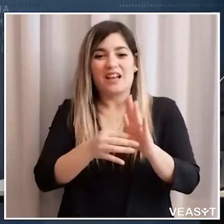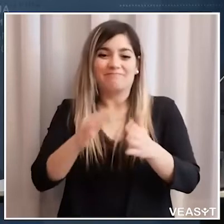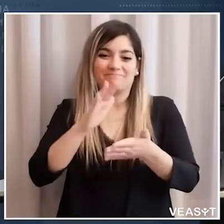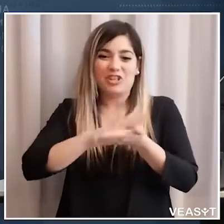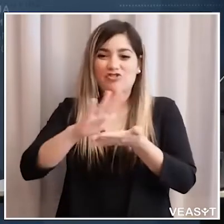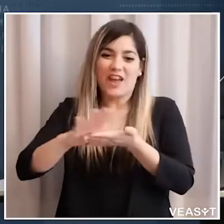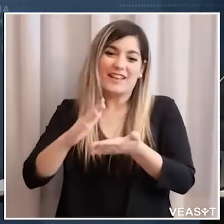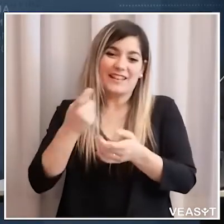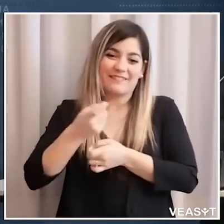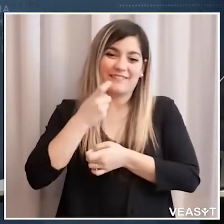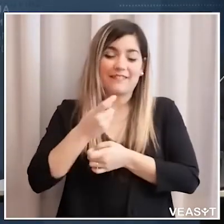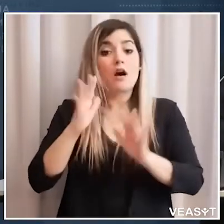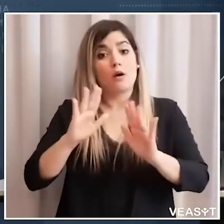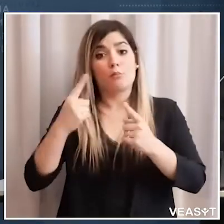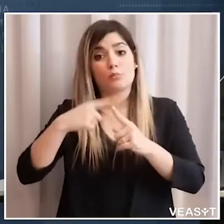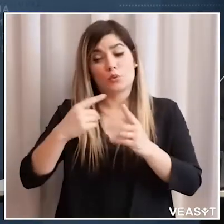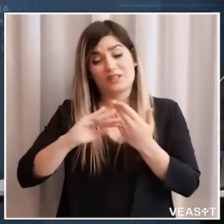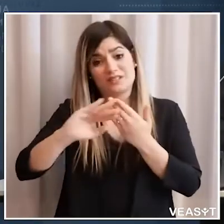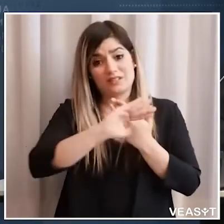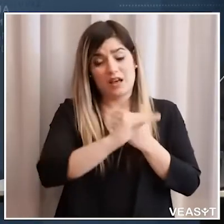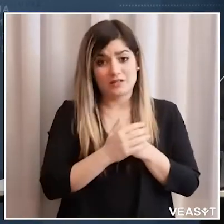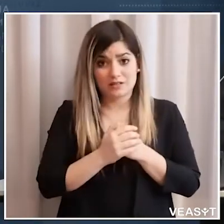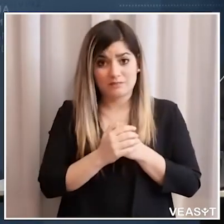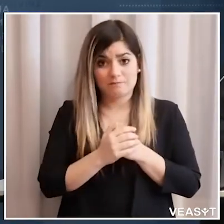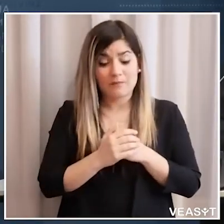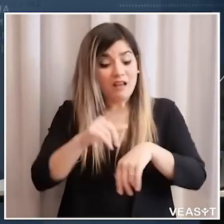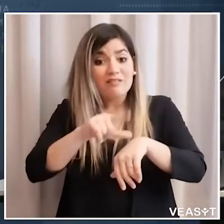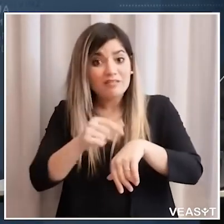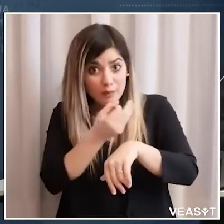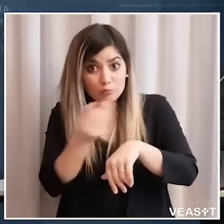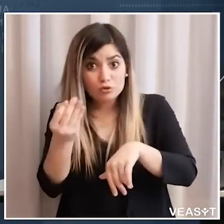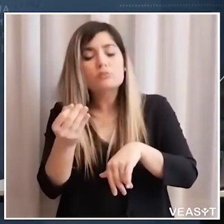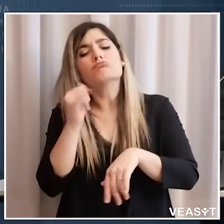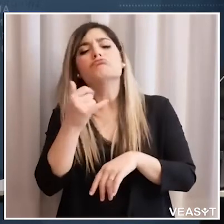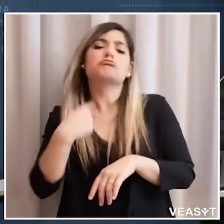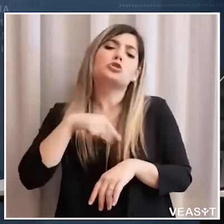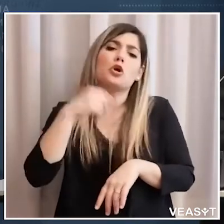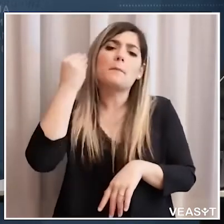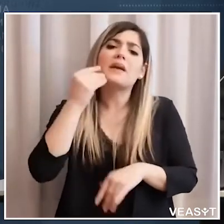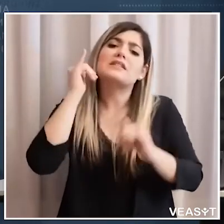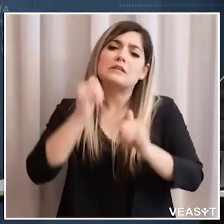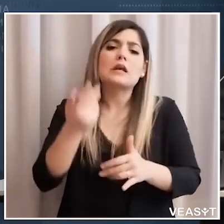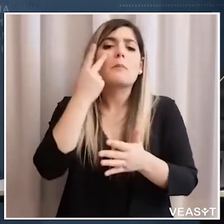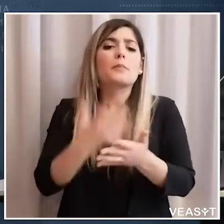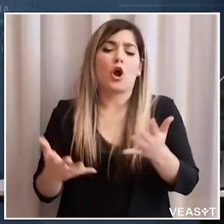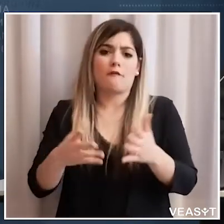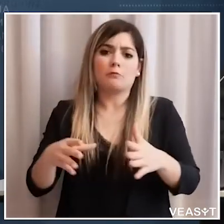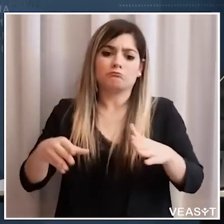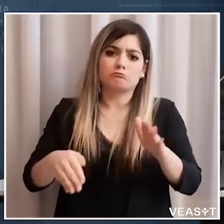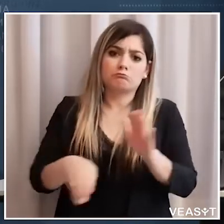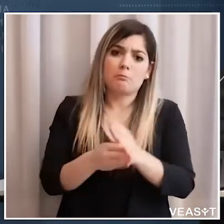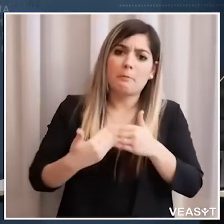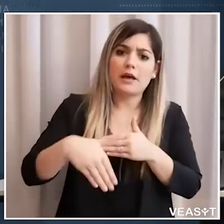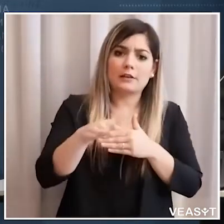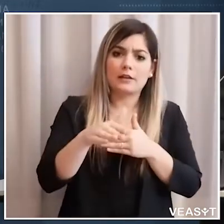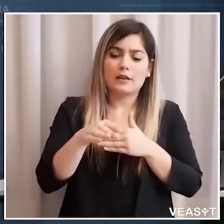di tenere le distanze i tempi sono maturi? noi riteniamo di sì sono maturi per poter provare di partire con